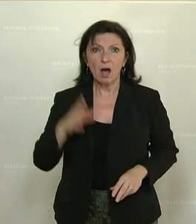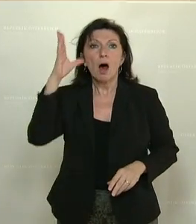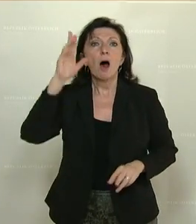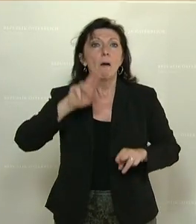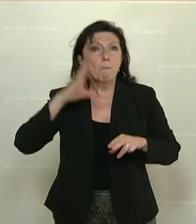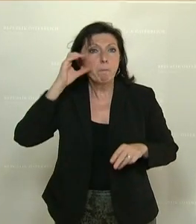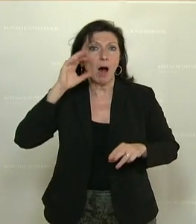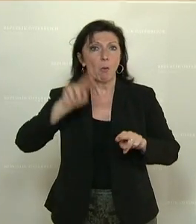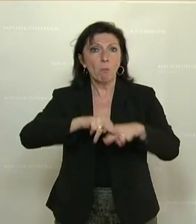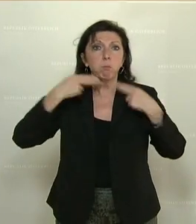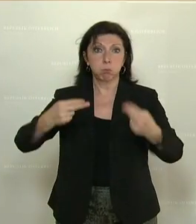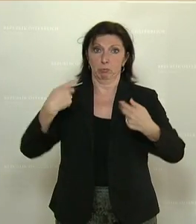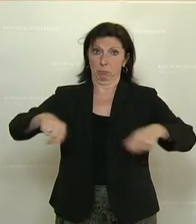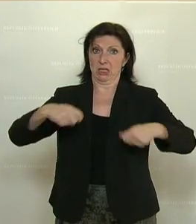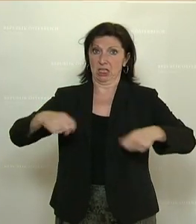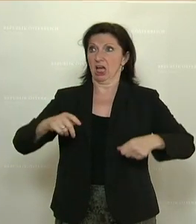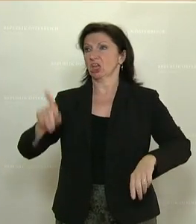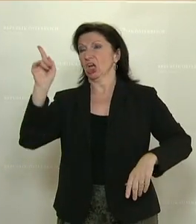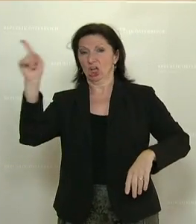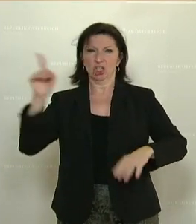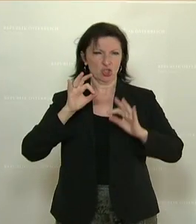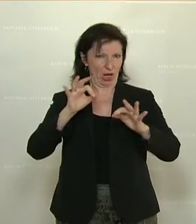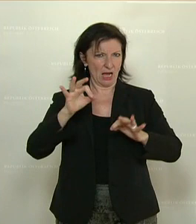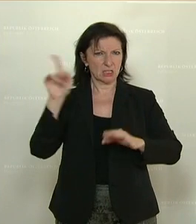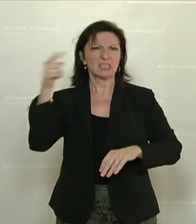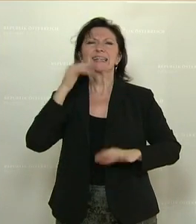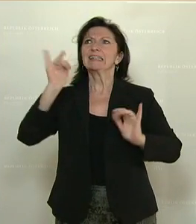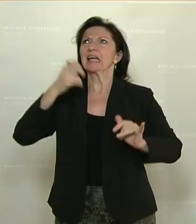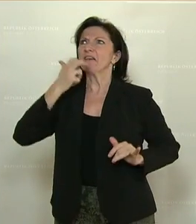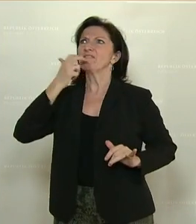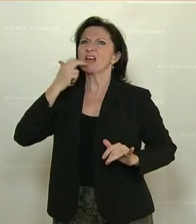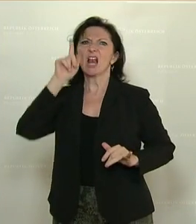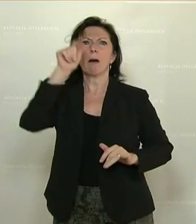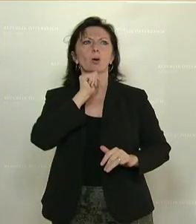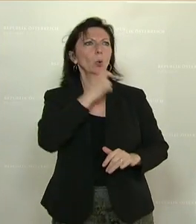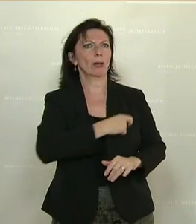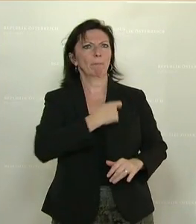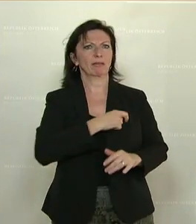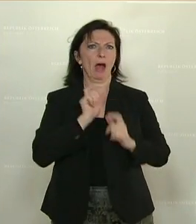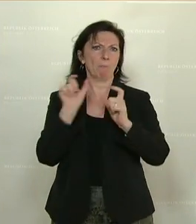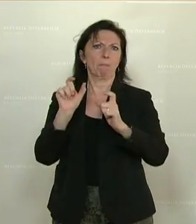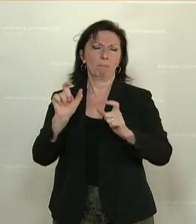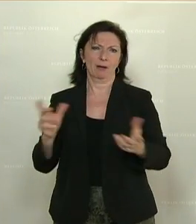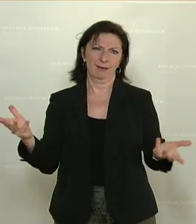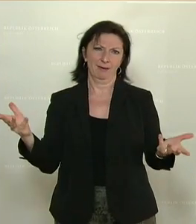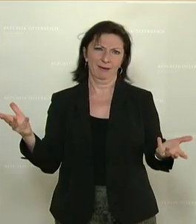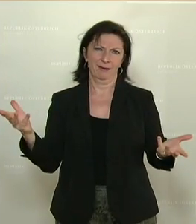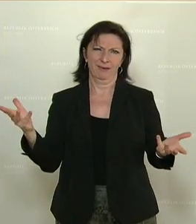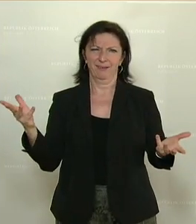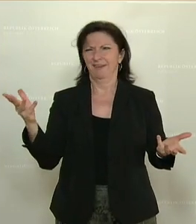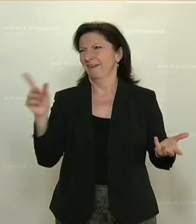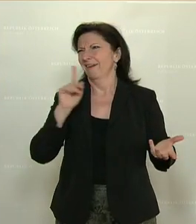noch ausgerückt mit einer Aussendung. Ja, wir wollen eh, aber die Grünen verhindern das. Alles wieder nur schon.